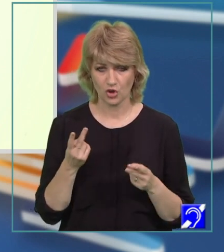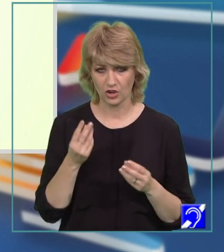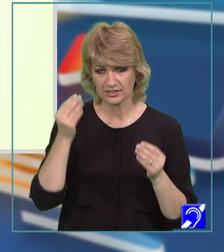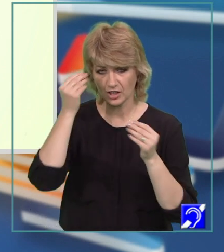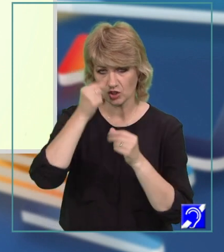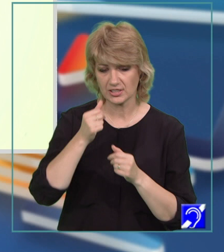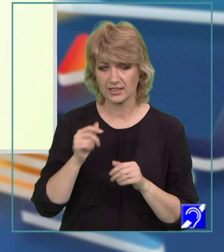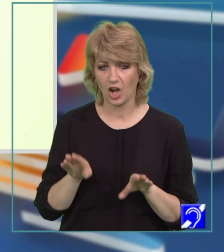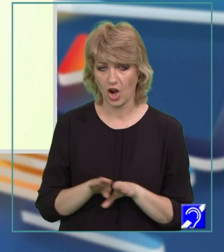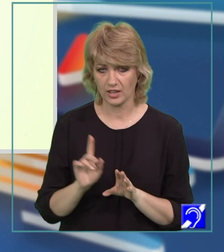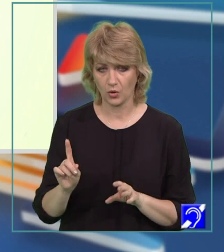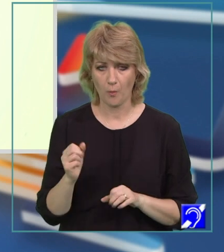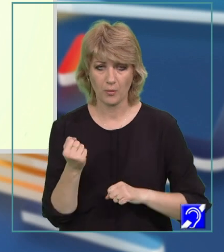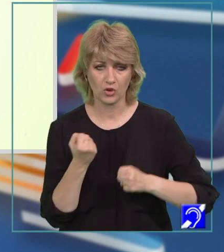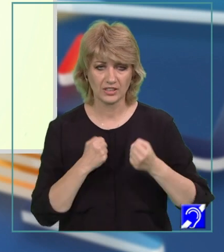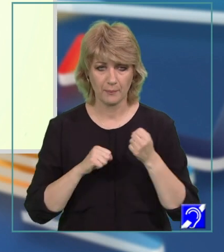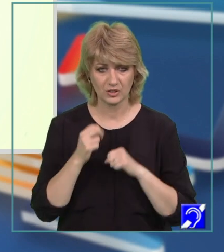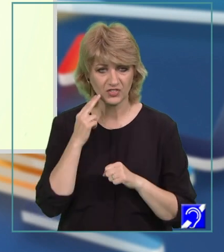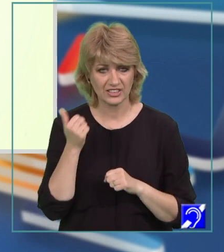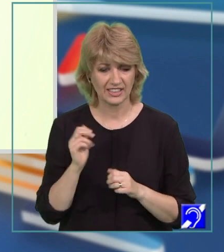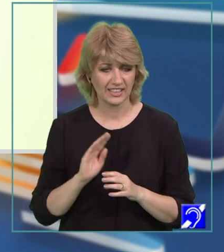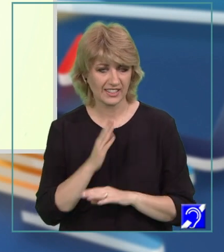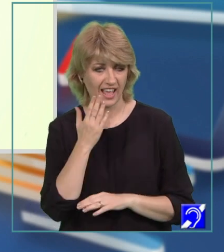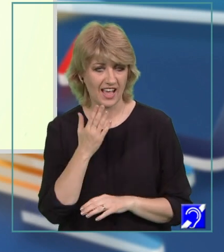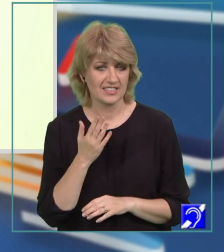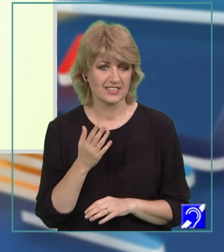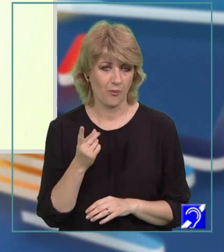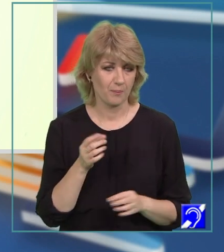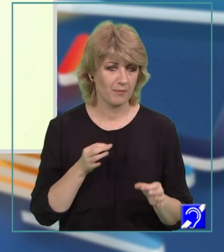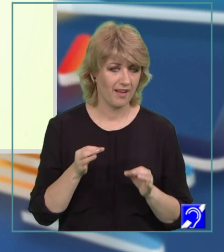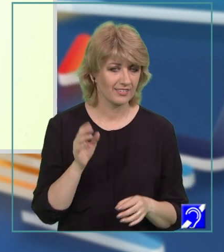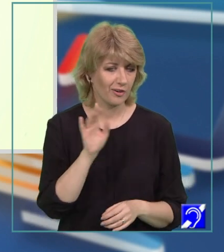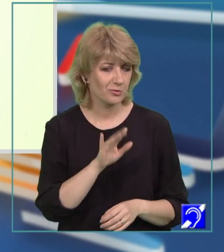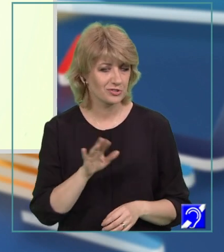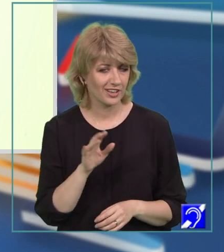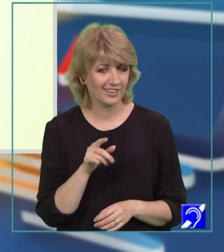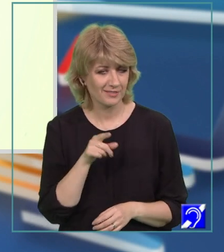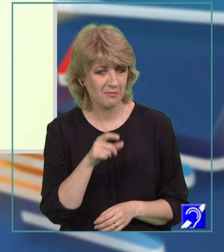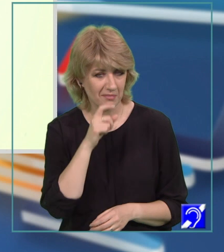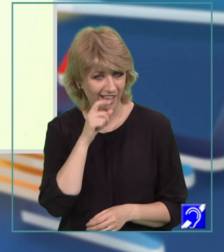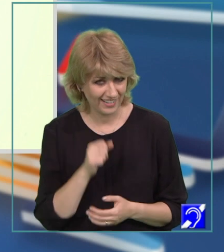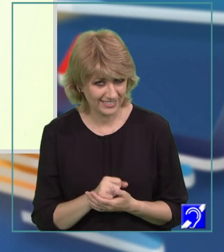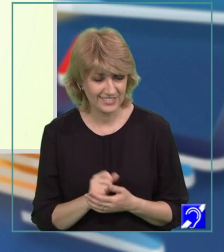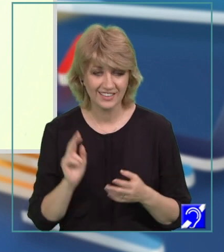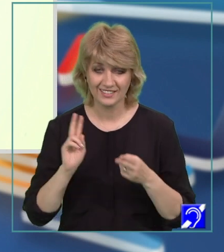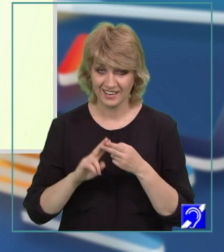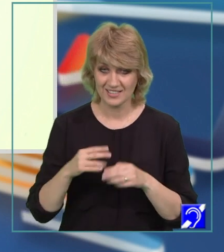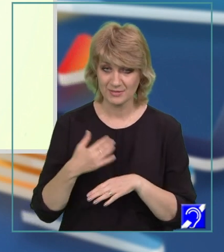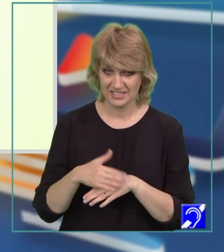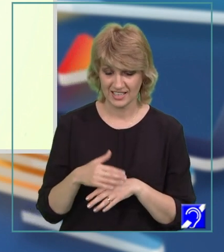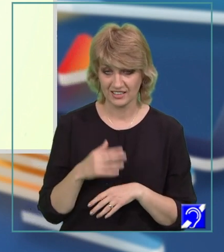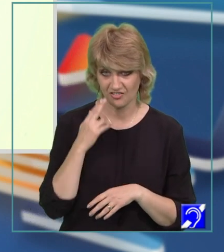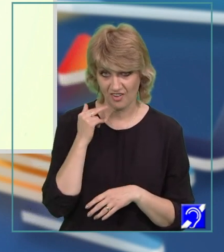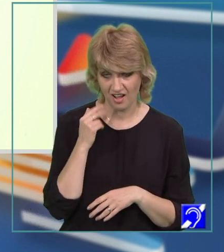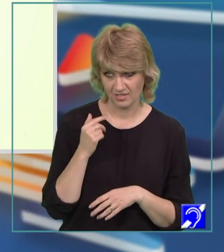colegul său. Comportamentul Antoniei trădează un veritabil plan de cucerire a băiatului. Când se întâlnesc pe stradă, Antonia